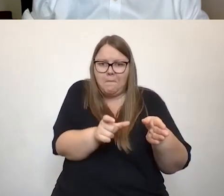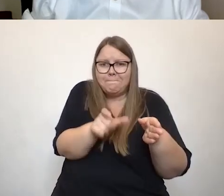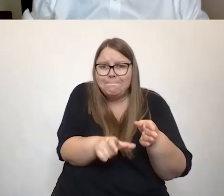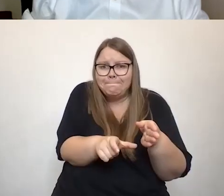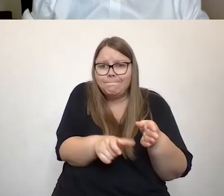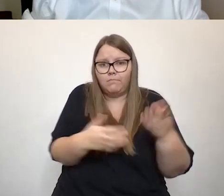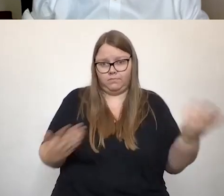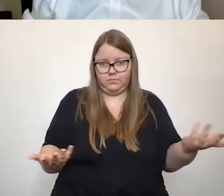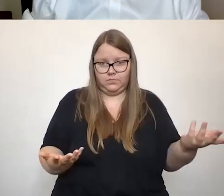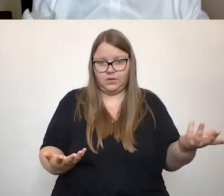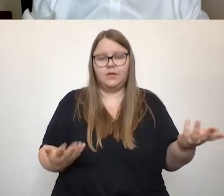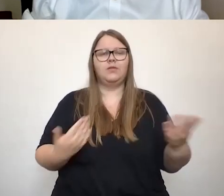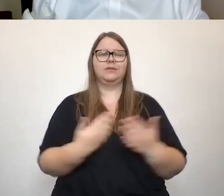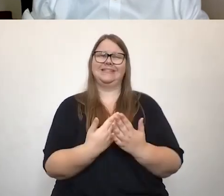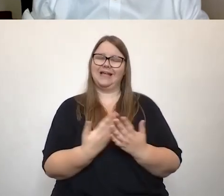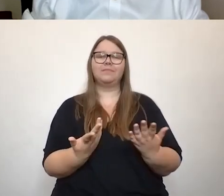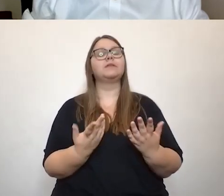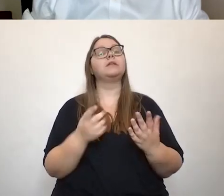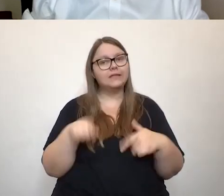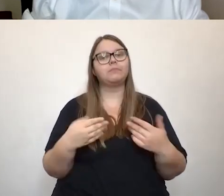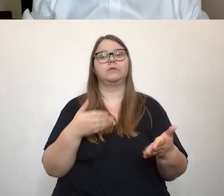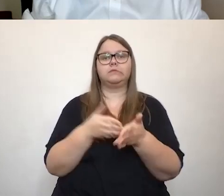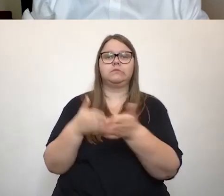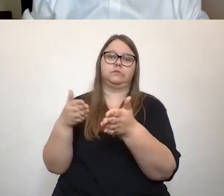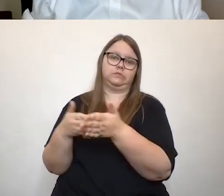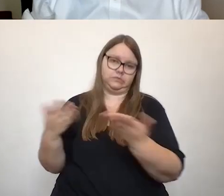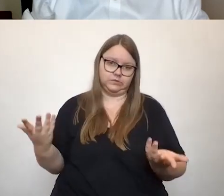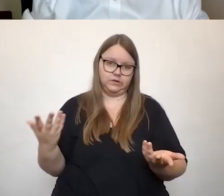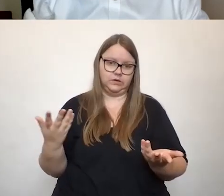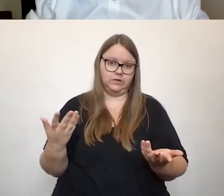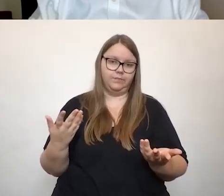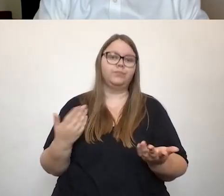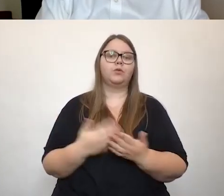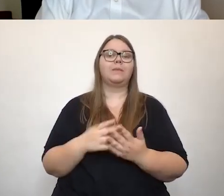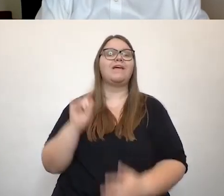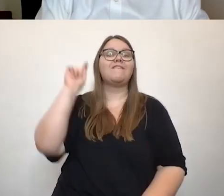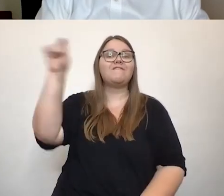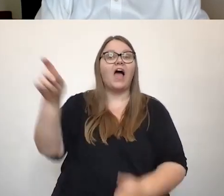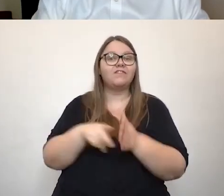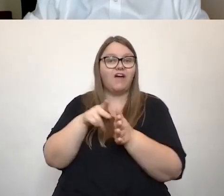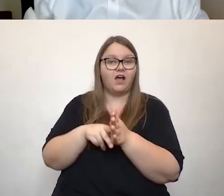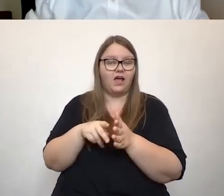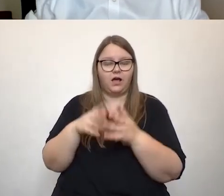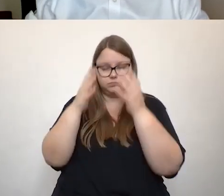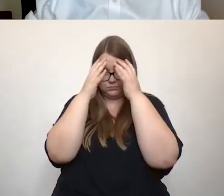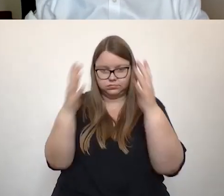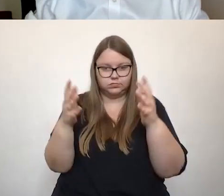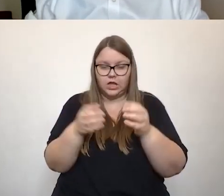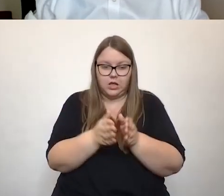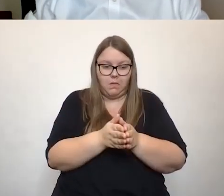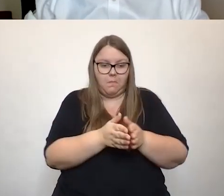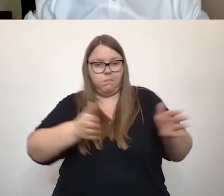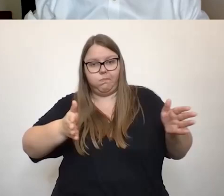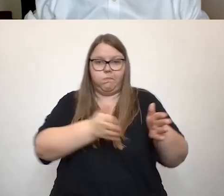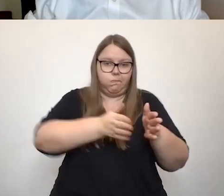Hindernisse für Menschen, die Mobilitätseinschränkungen haben und die Bahnsteighöhen im Fernverkehr, da wollen wir gar nicht von Anfang und im Regionalverkehr, da haben wir